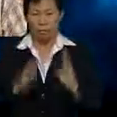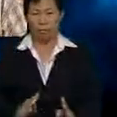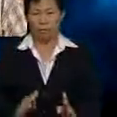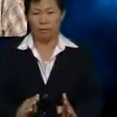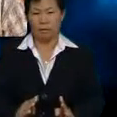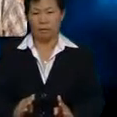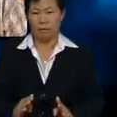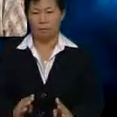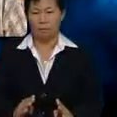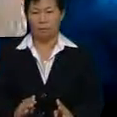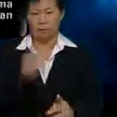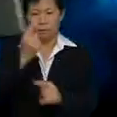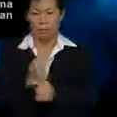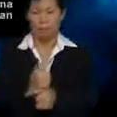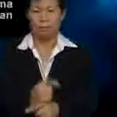-bangsa yang tertentu.